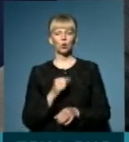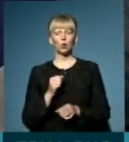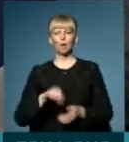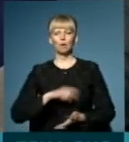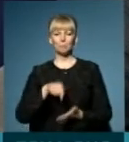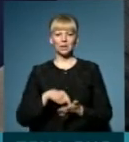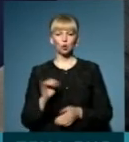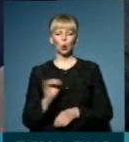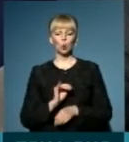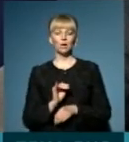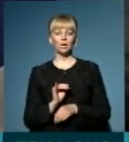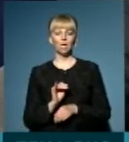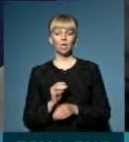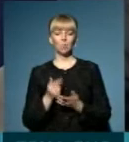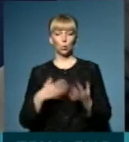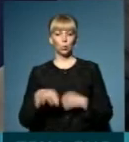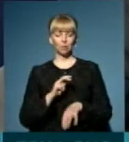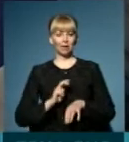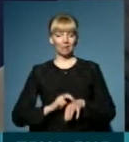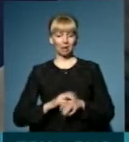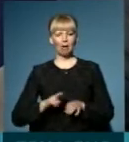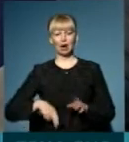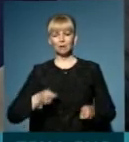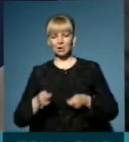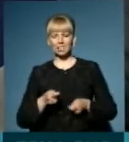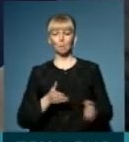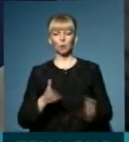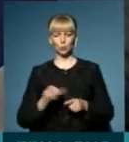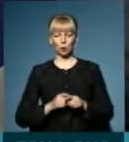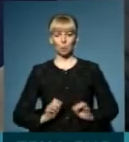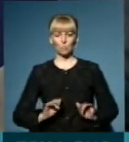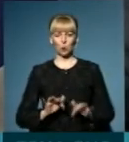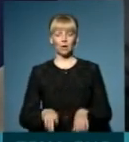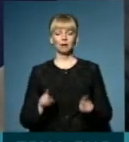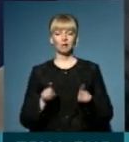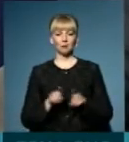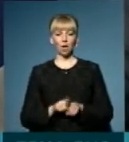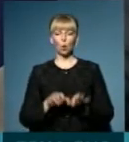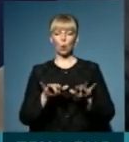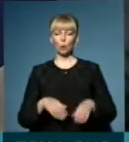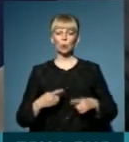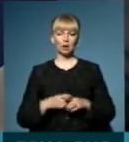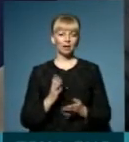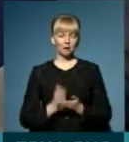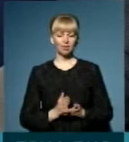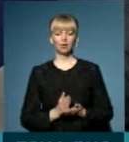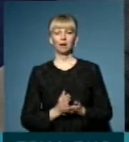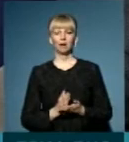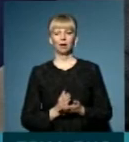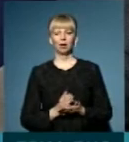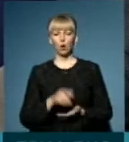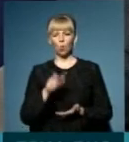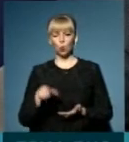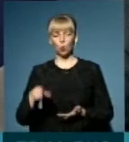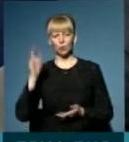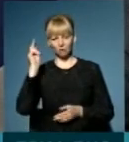місто і, передусім, лікарі, адміністрація підготувалася до цього процесу. Також комп'ютерна техніка є, тобто, люди